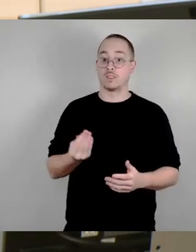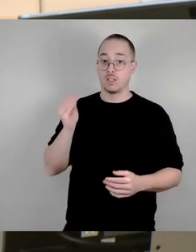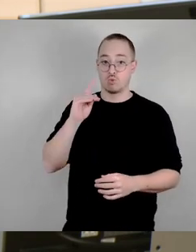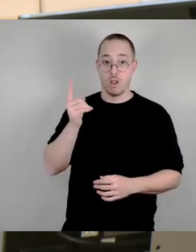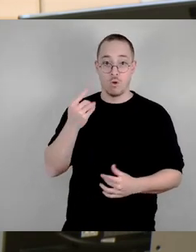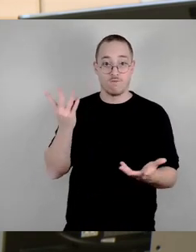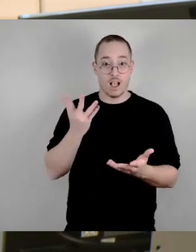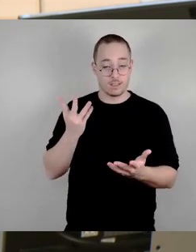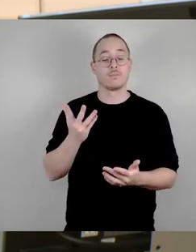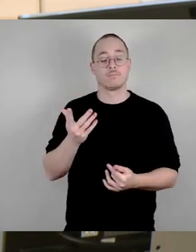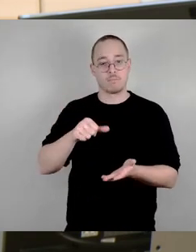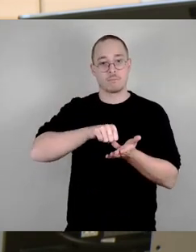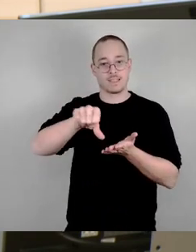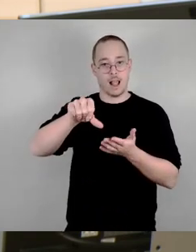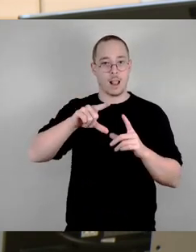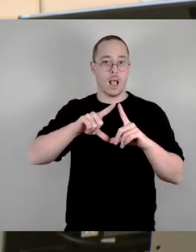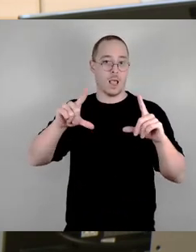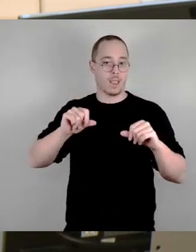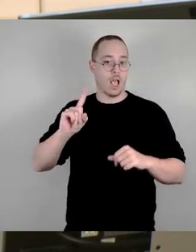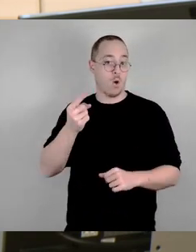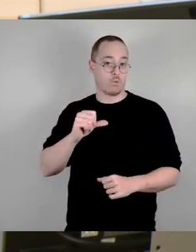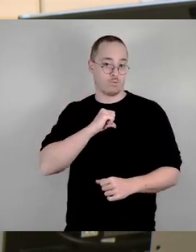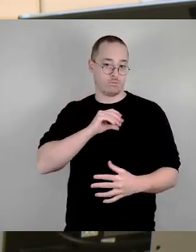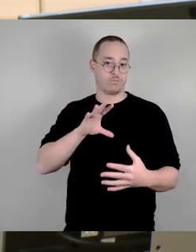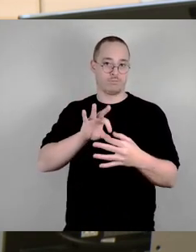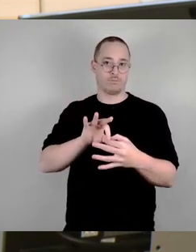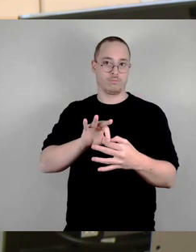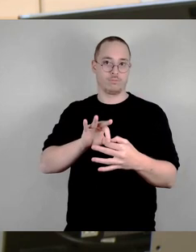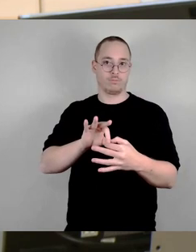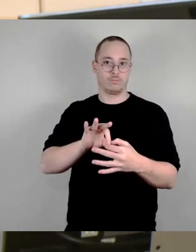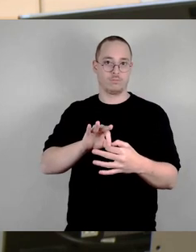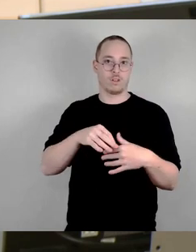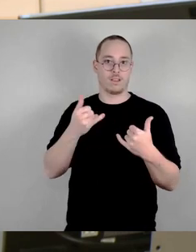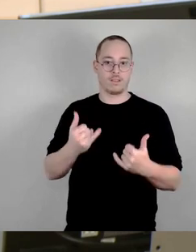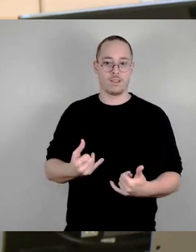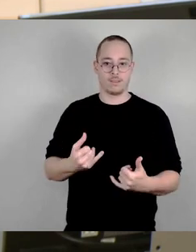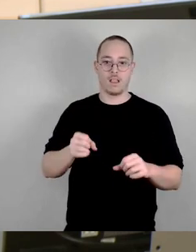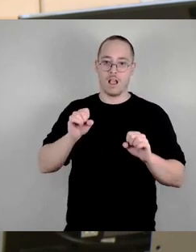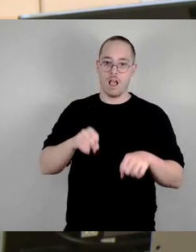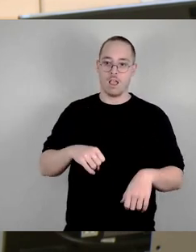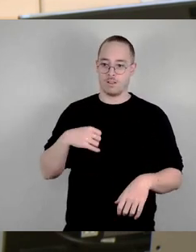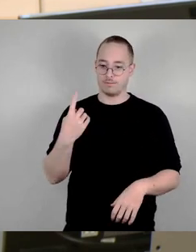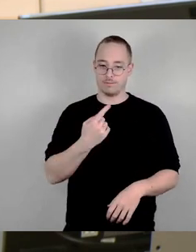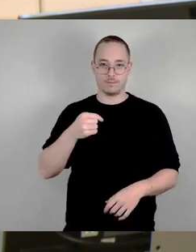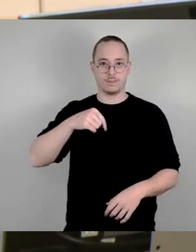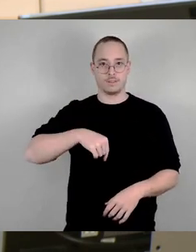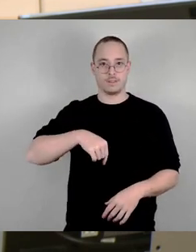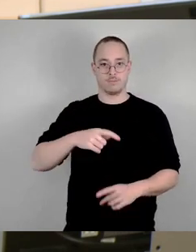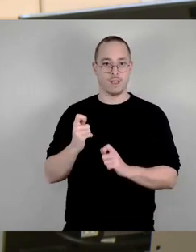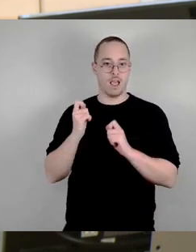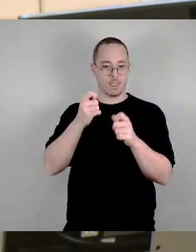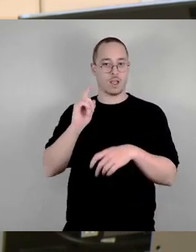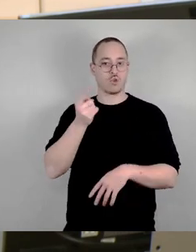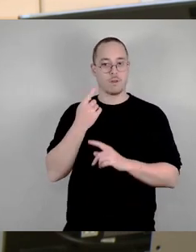Bezahlkarte. Jetzt können wir, das ist in der Tat auch für uns überraschend, doch diesen Antrag jetzt hier noch beraten.